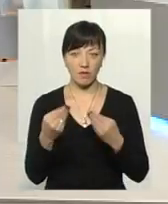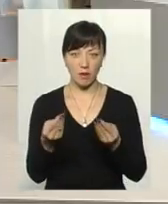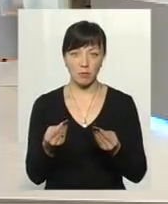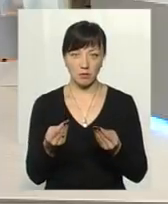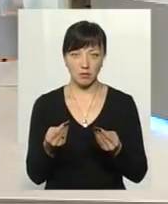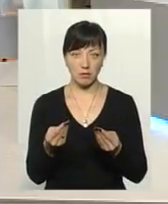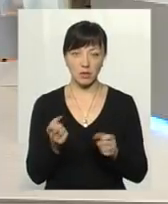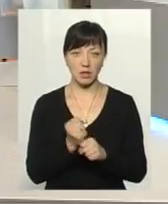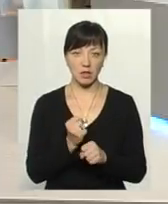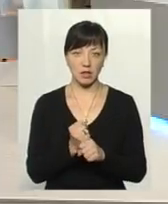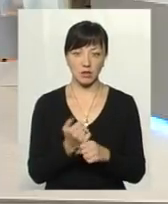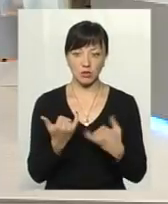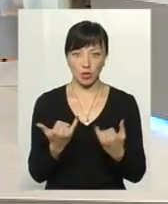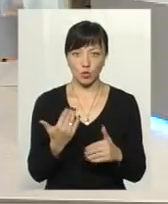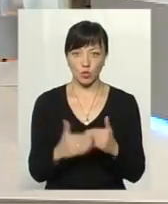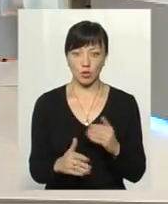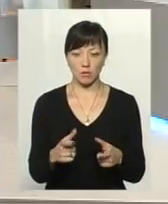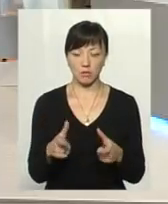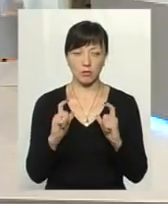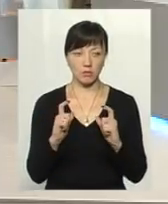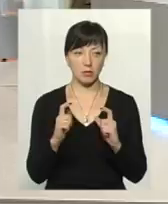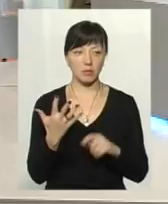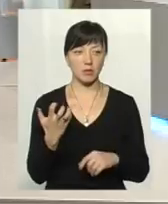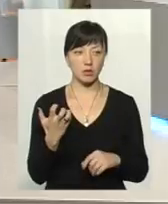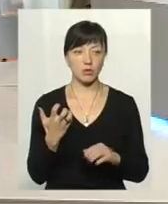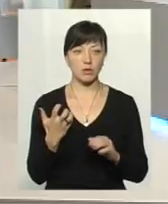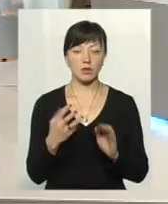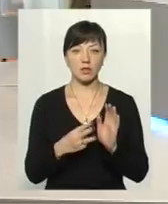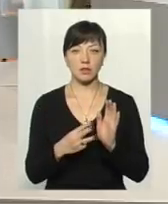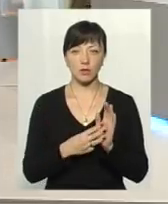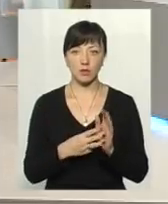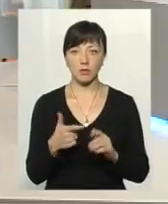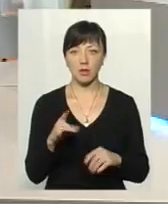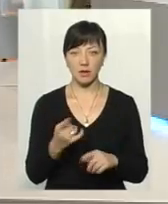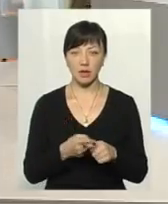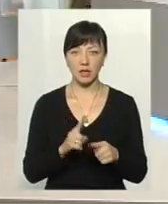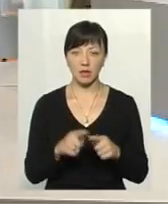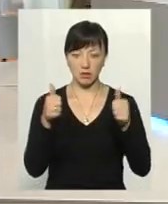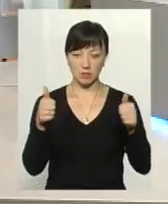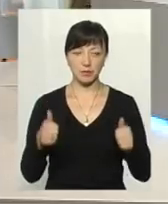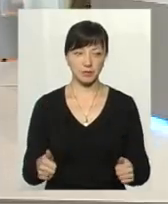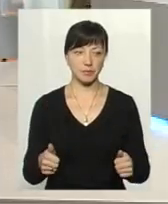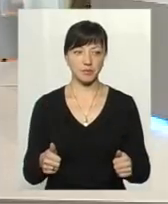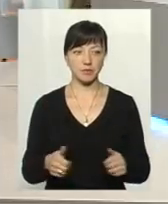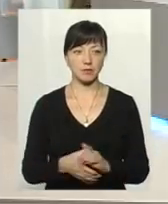щось робити. Ну, щось її вже прийшло. На 506 гривень, ну, вот эту, вивесили там,